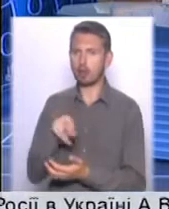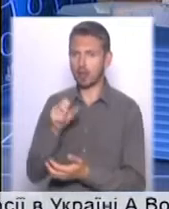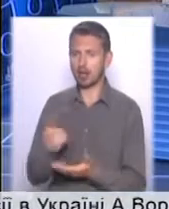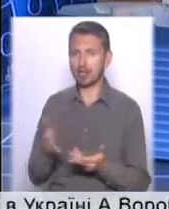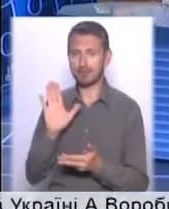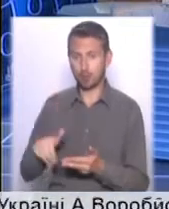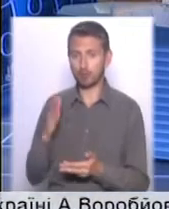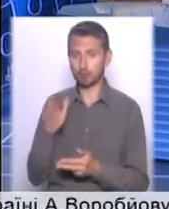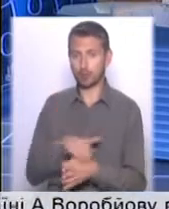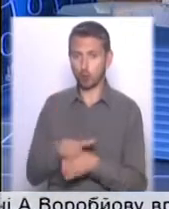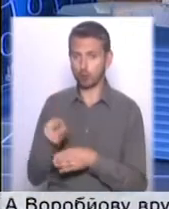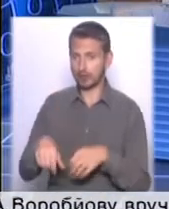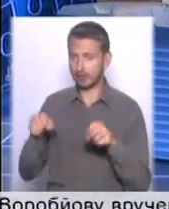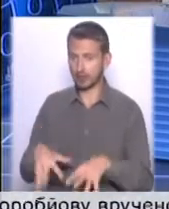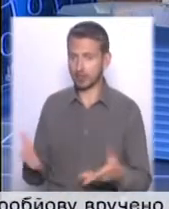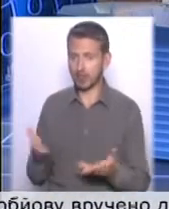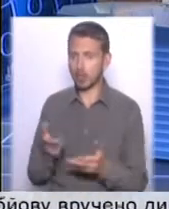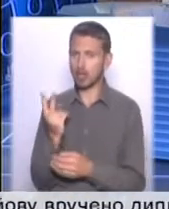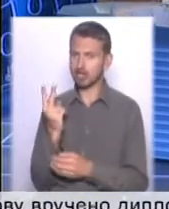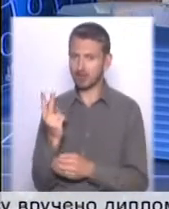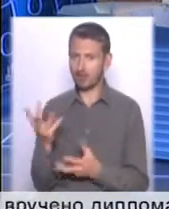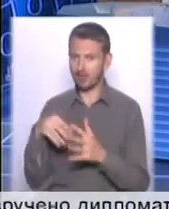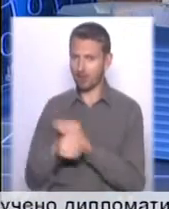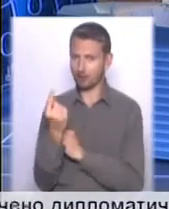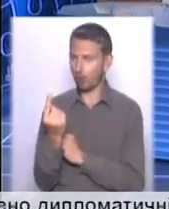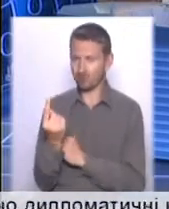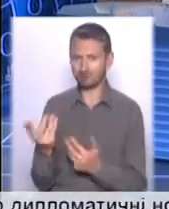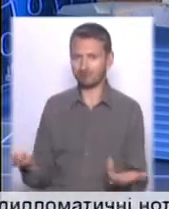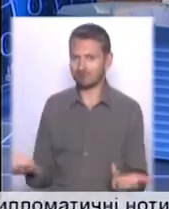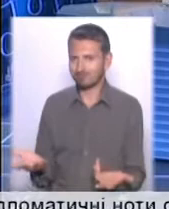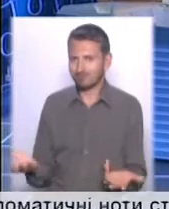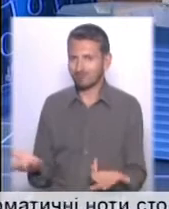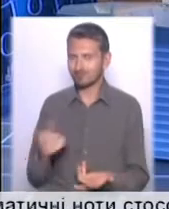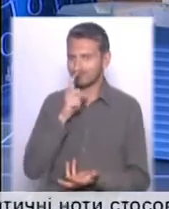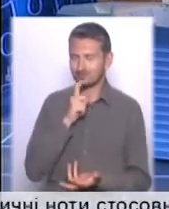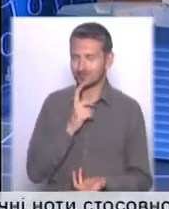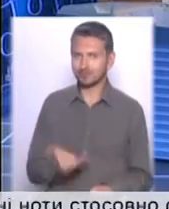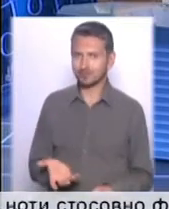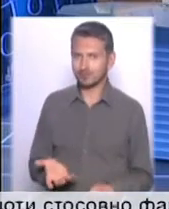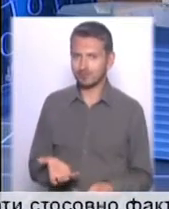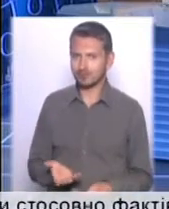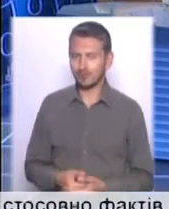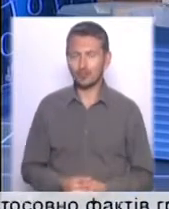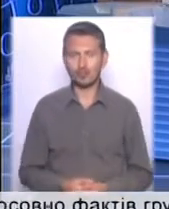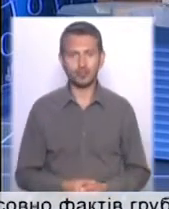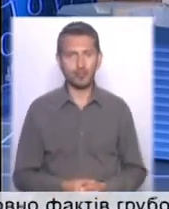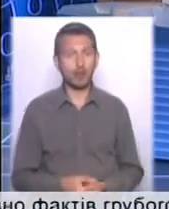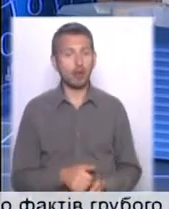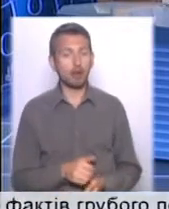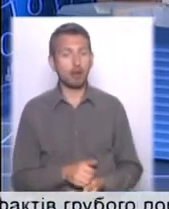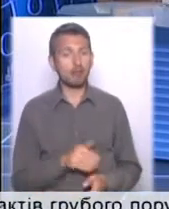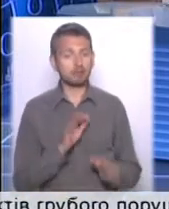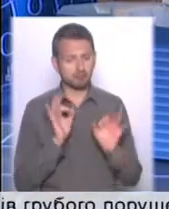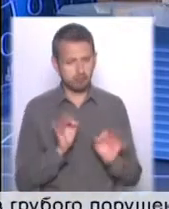потім буде виконувати ці рішення, то якось два в одном тут щось так виглядає не дуже. Чи я не правий? Прошу. Абсолютно правий. Це